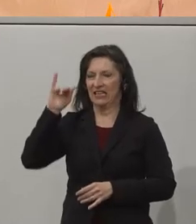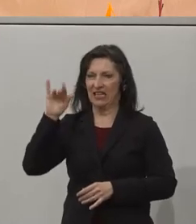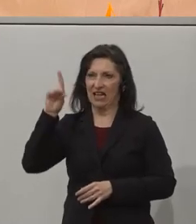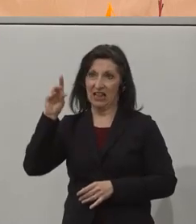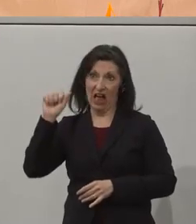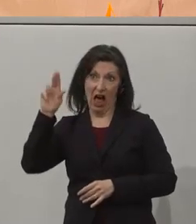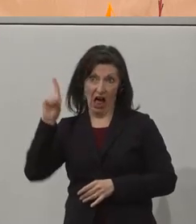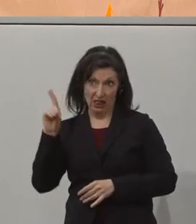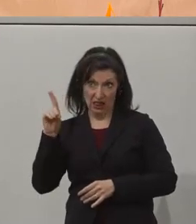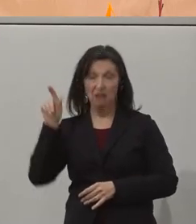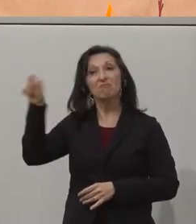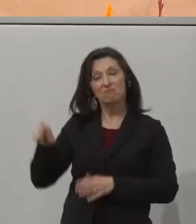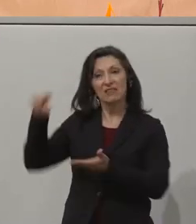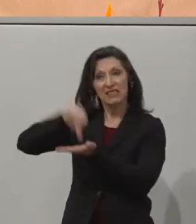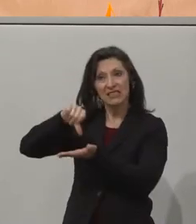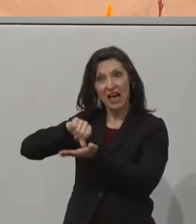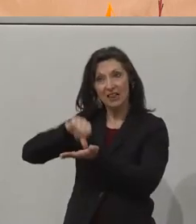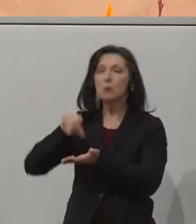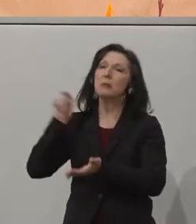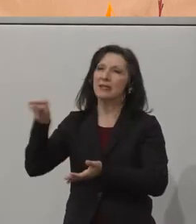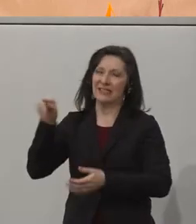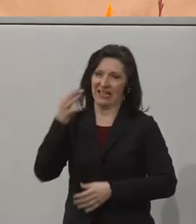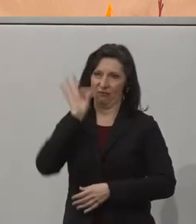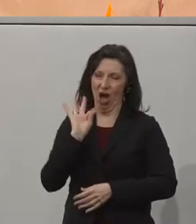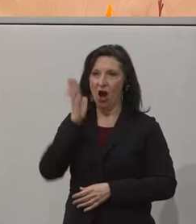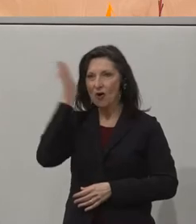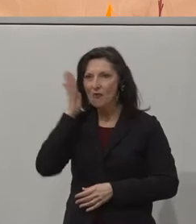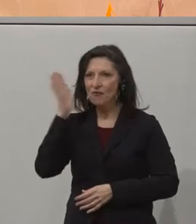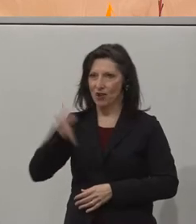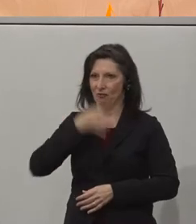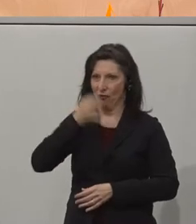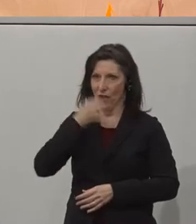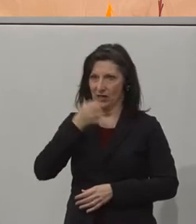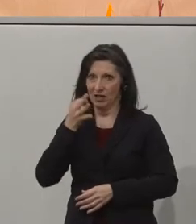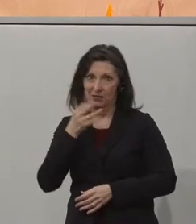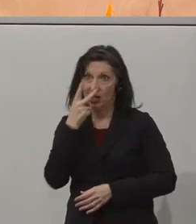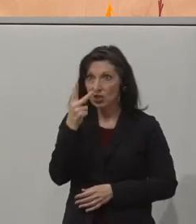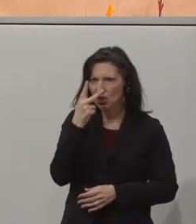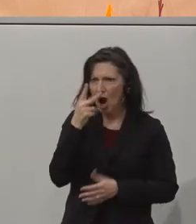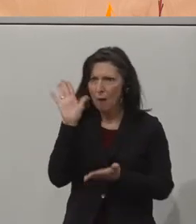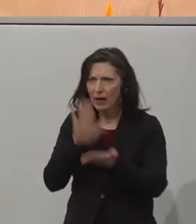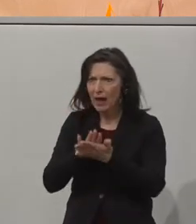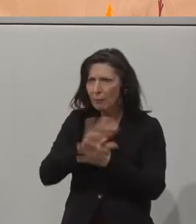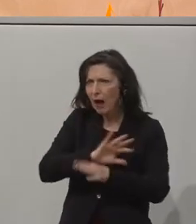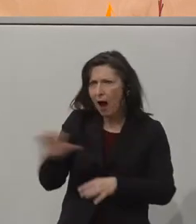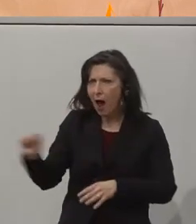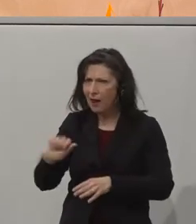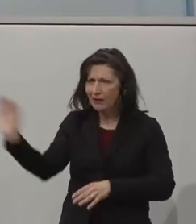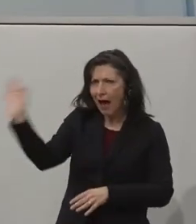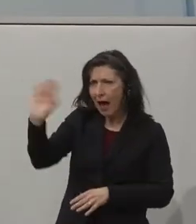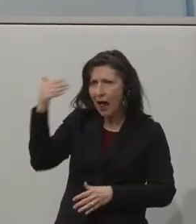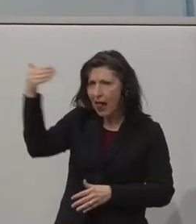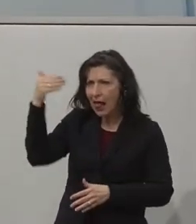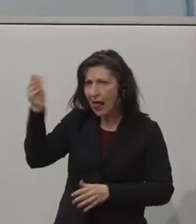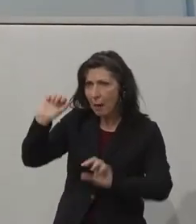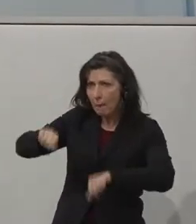Sie wird auch gleich das Projekt vorstellen. Ich begrüße Sie mal schnell, um zu schauen, ob auch alles funktioniert. Hello, Mary. Can you